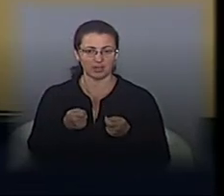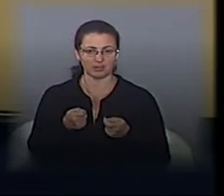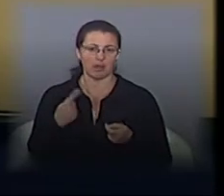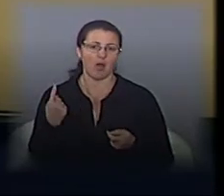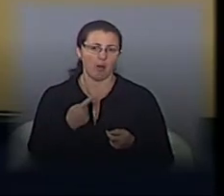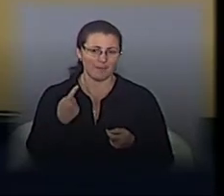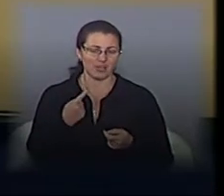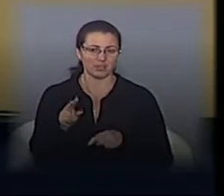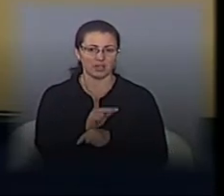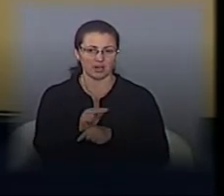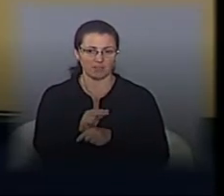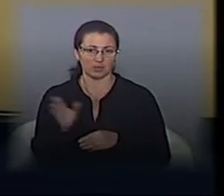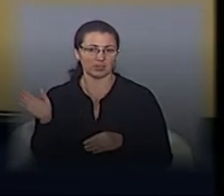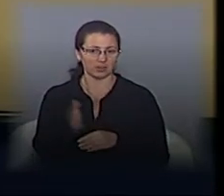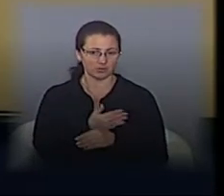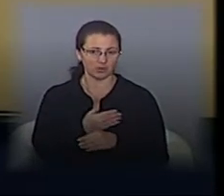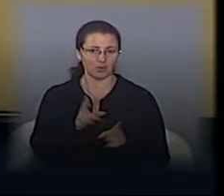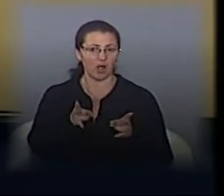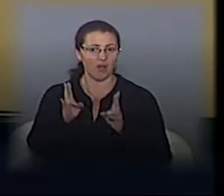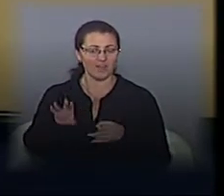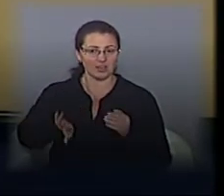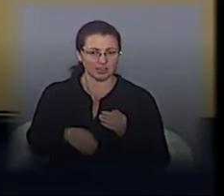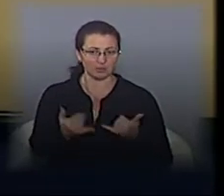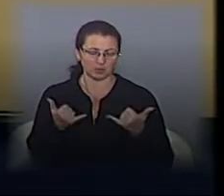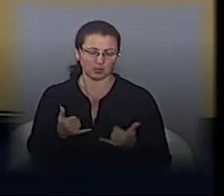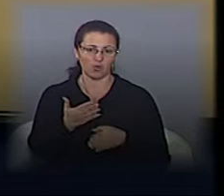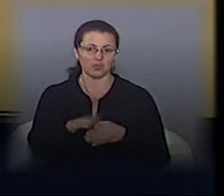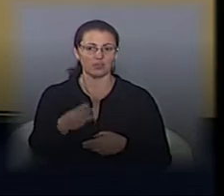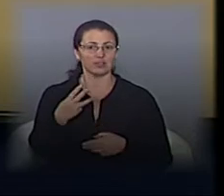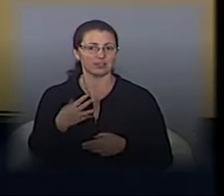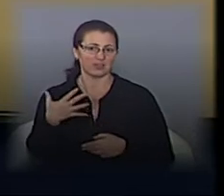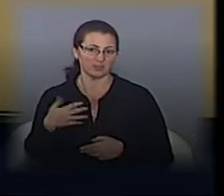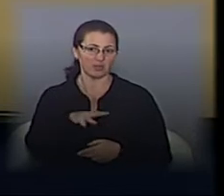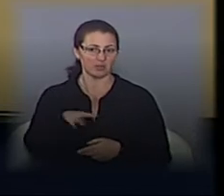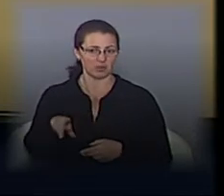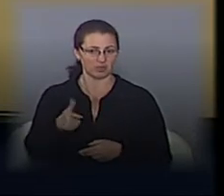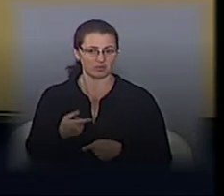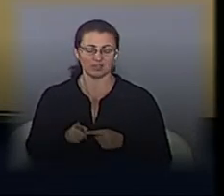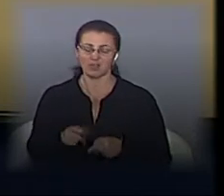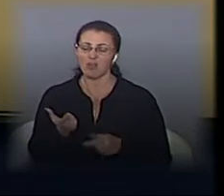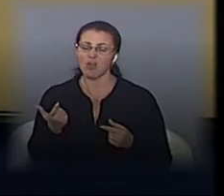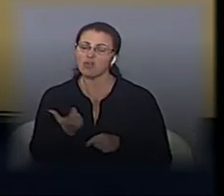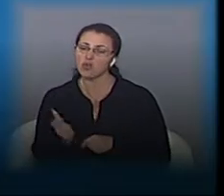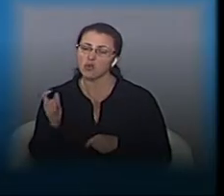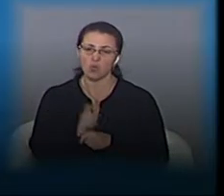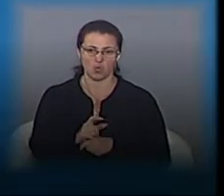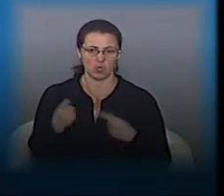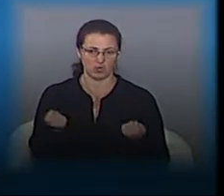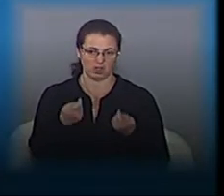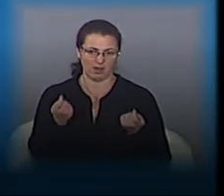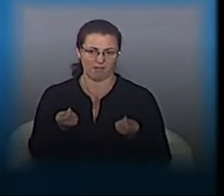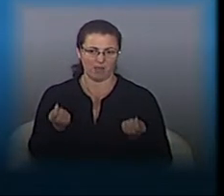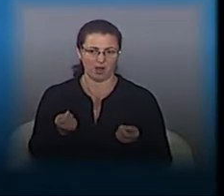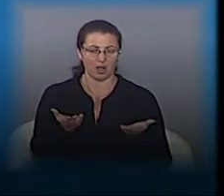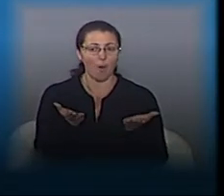ремонт і ліквідацію аварійної ямкості, у нас цього року на сьогодні виділено 35 мільйонів гривень. Що є дуже мало. В порівнянні з минулим роком?